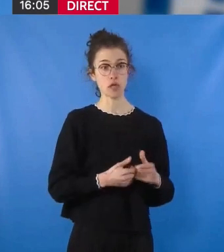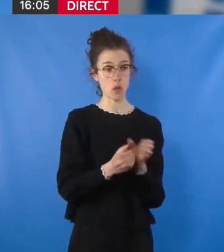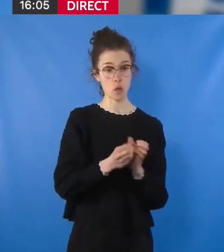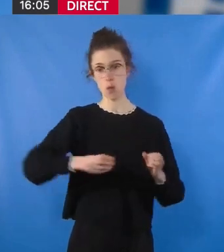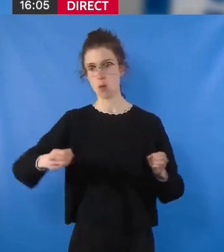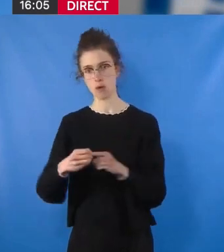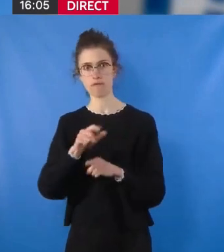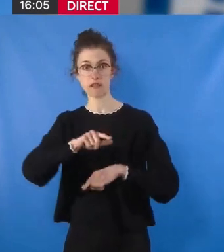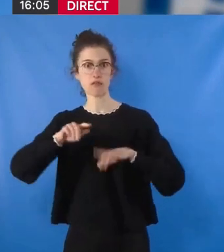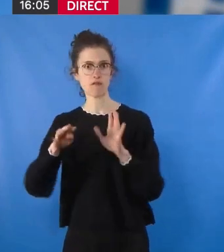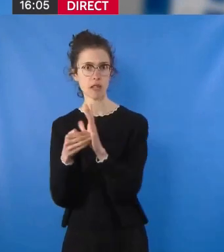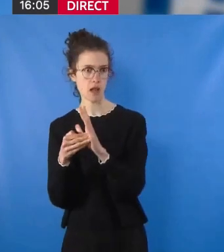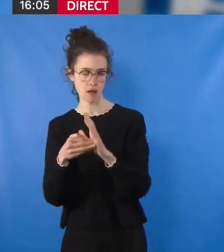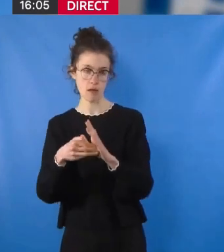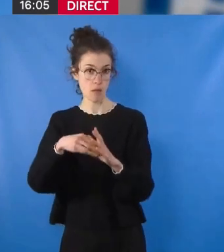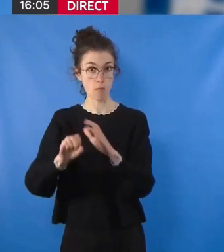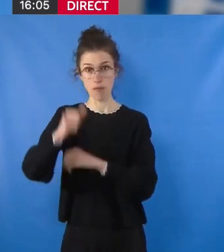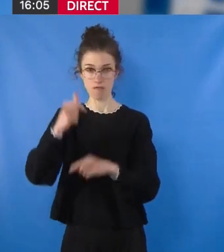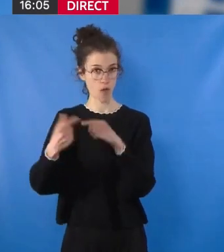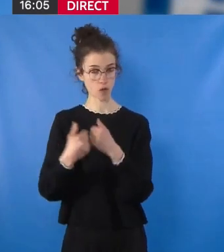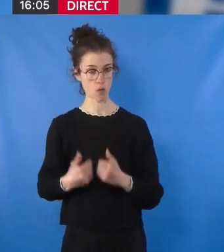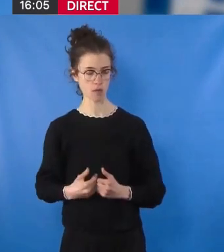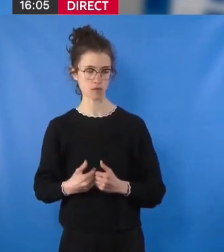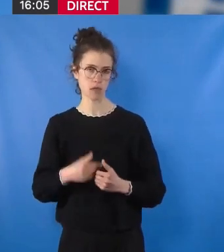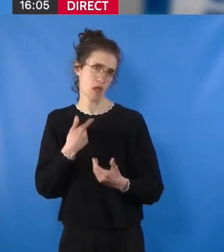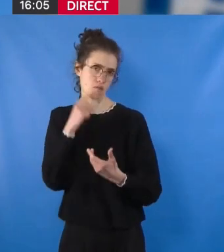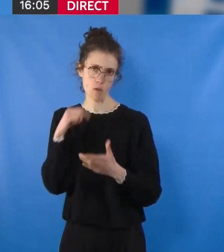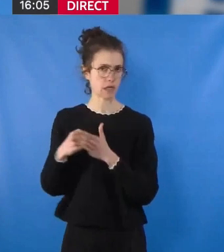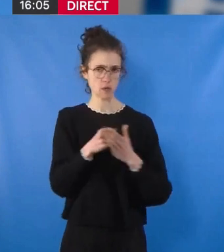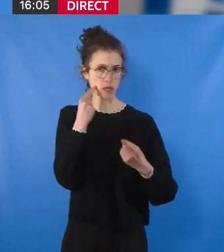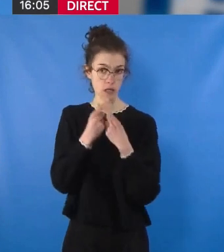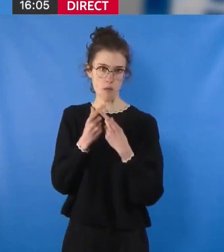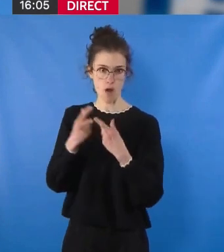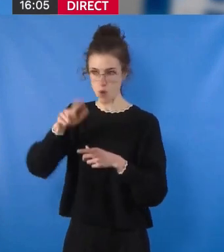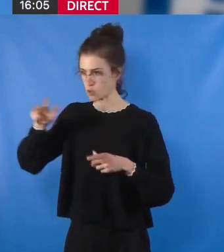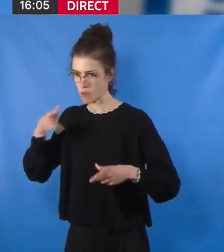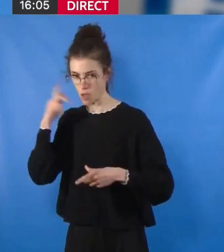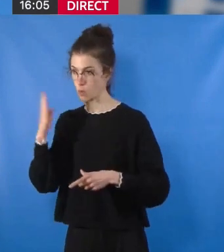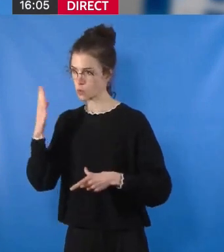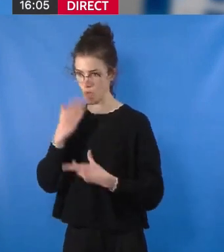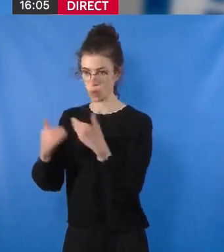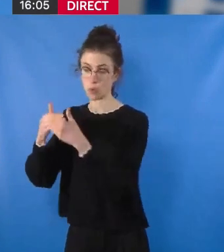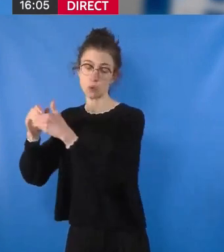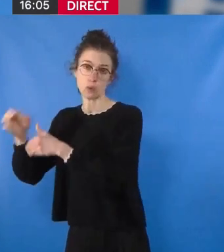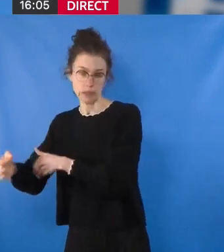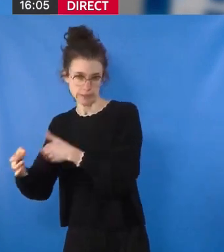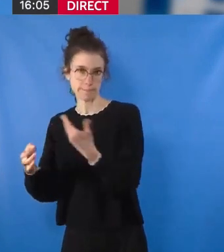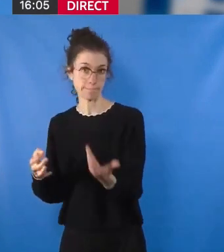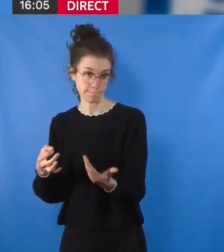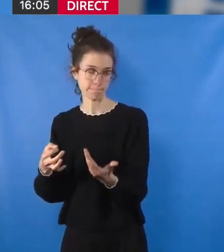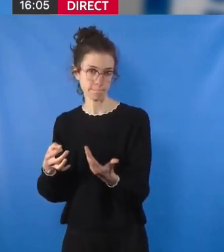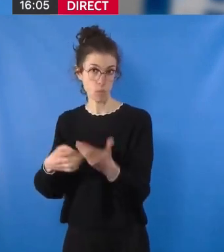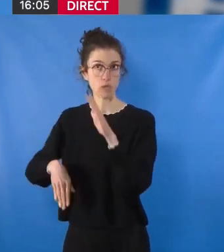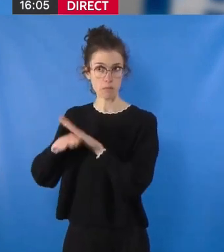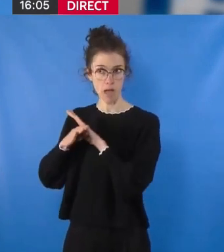de notre métropole en termes de construction de logements. Pour y répondre, l'objectif de 2 000 logements sociaux par an était fixé.